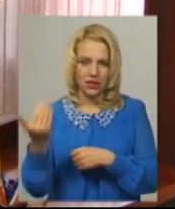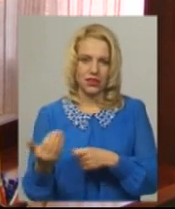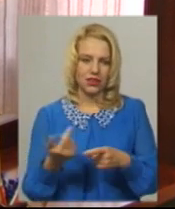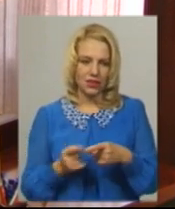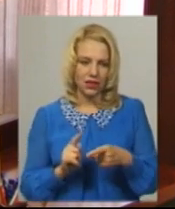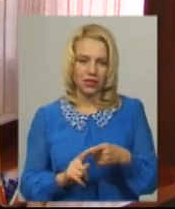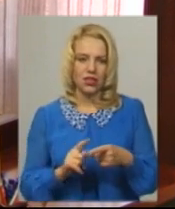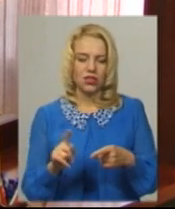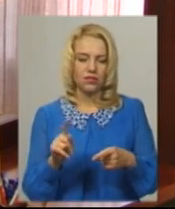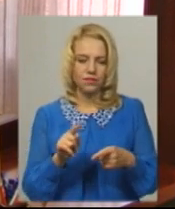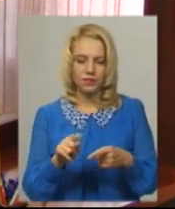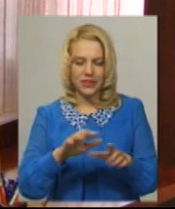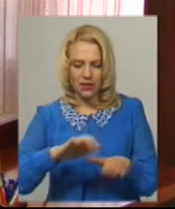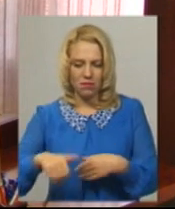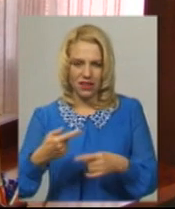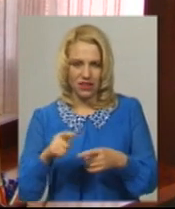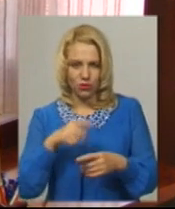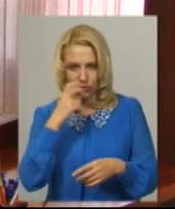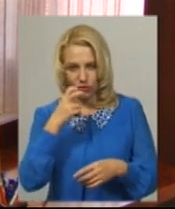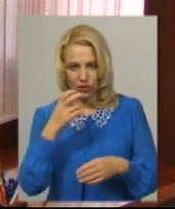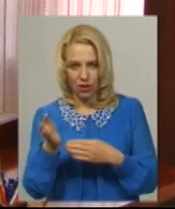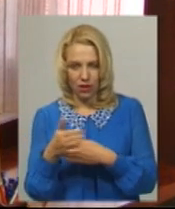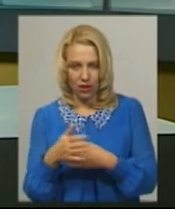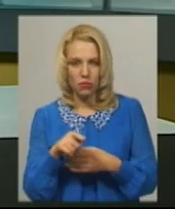питного водопостачання, а там плаває загибла риба.